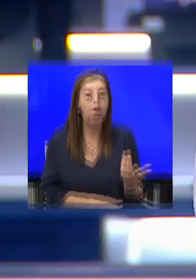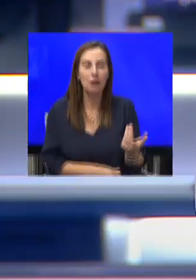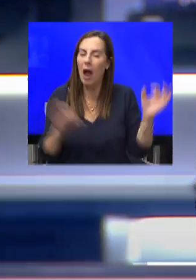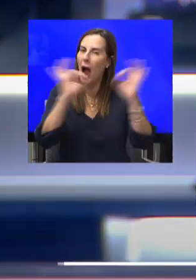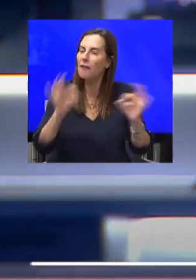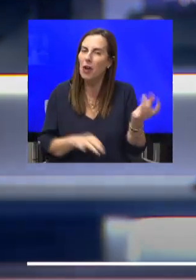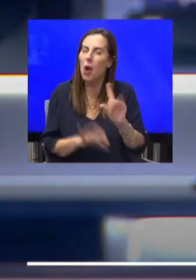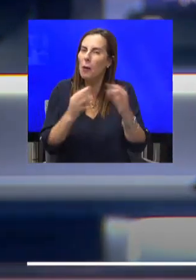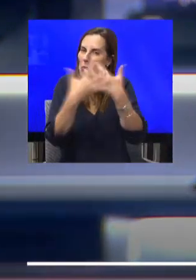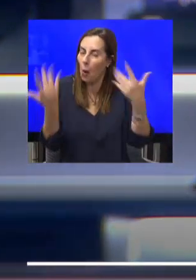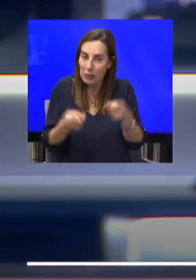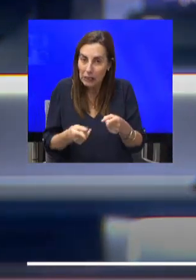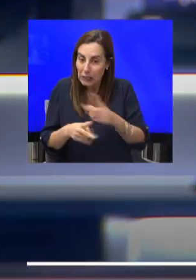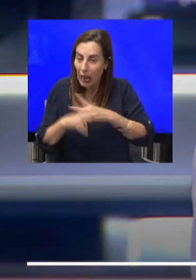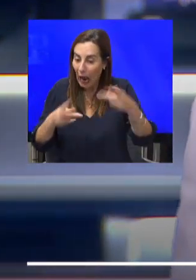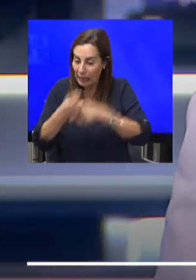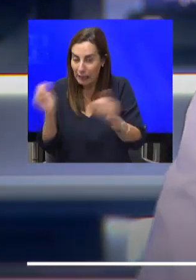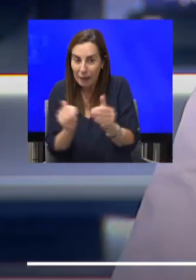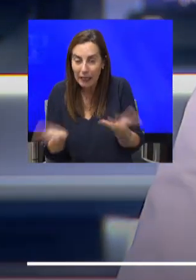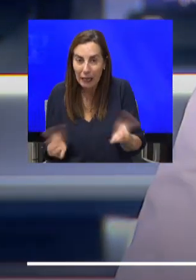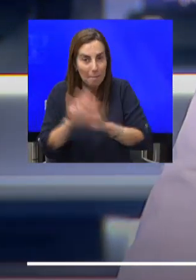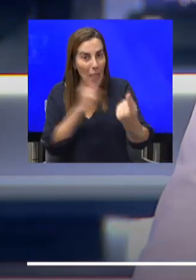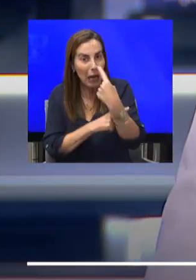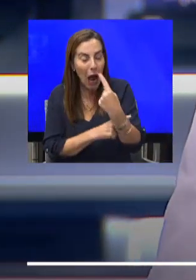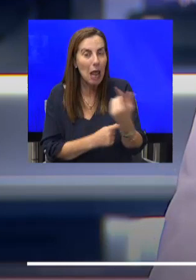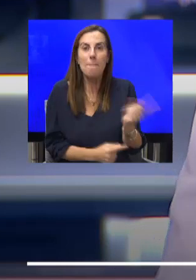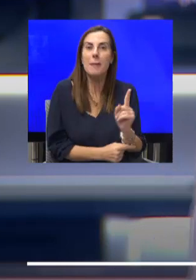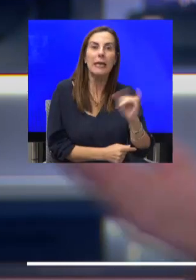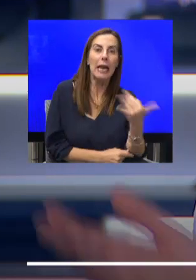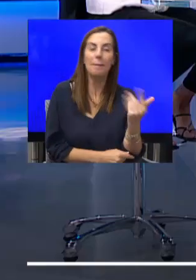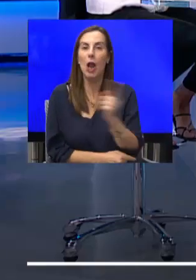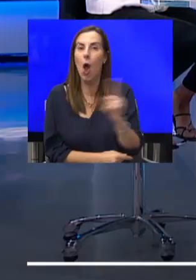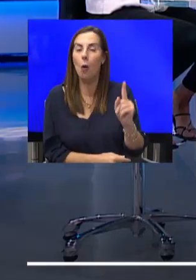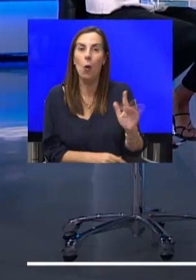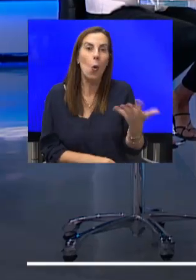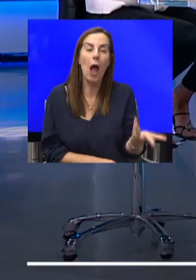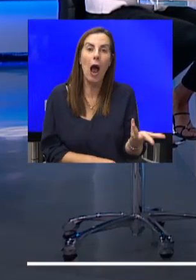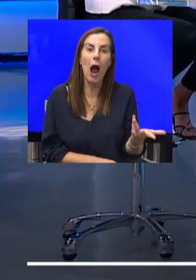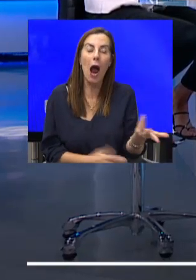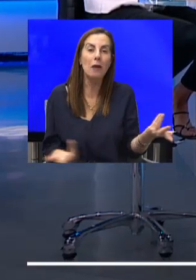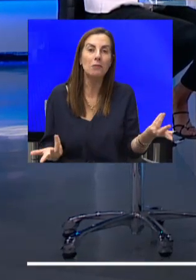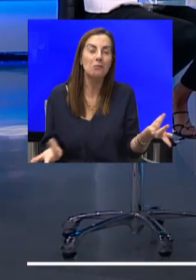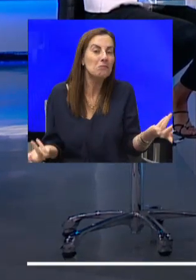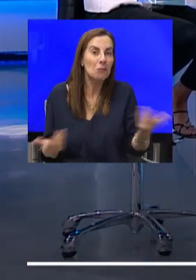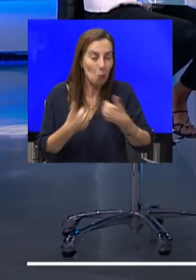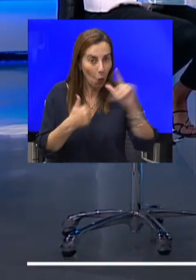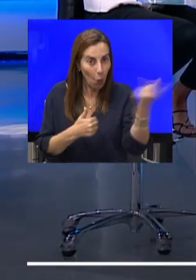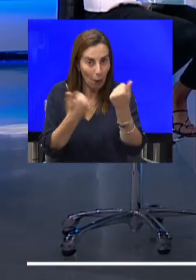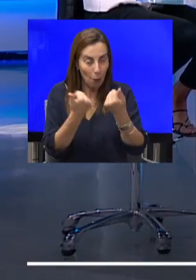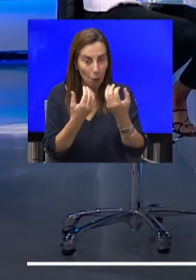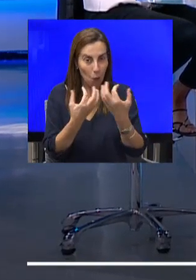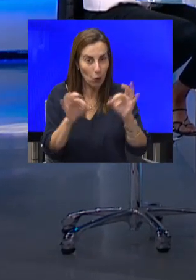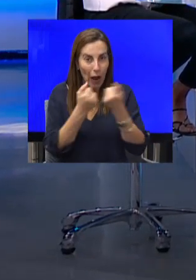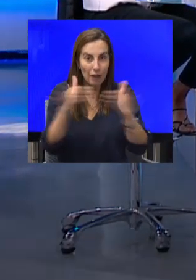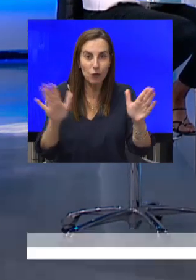רק עסקים קטנים שלא מקבלים קהל, כל מי שלא מקבל קהל, אולי בכלל יגידו לנו תעשו חיים ותפתחו כולם. ועוד לא דיברנו בכלל על מערכת החינוך, ליל קייזר,